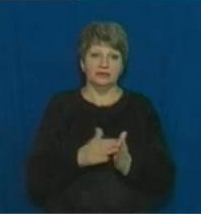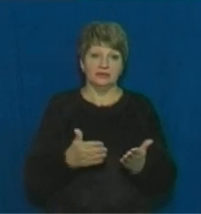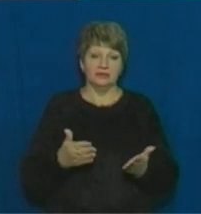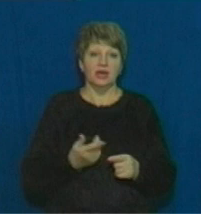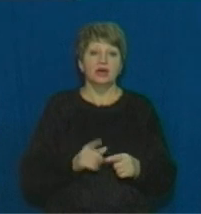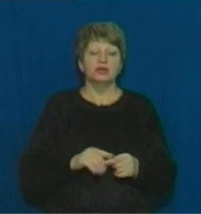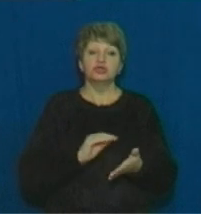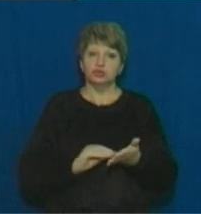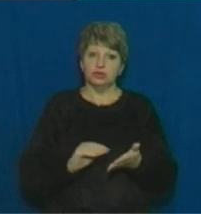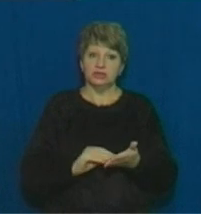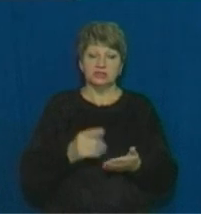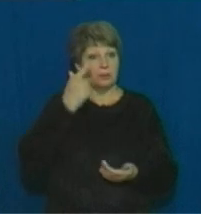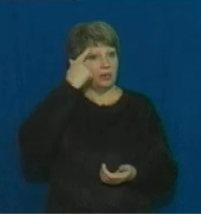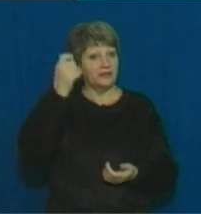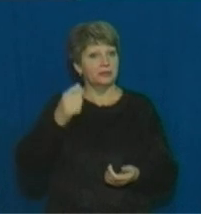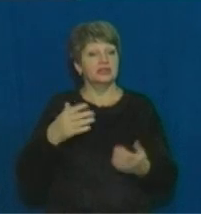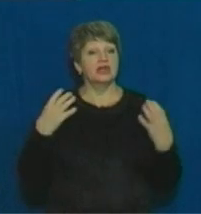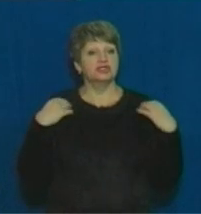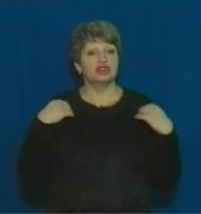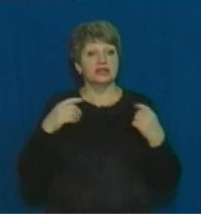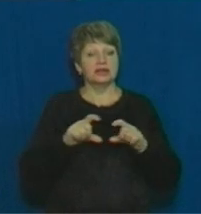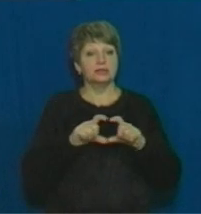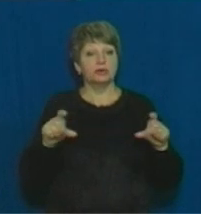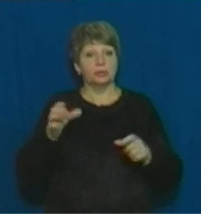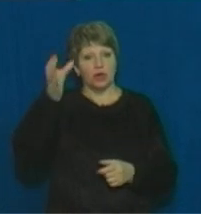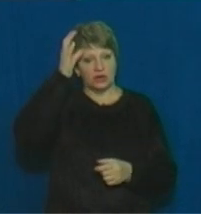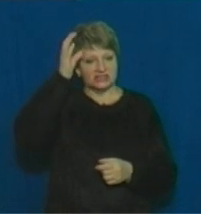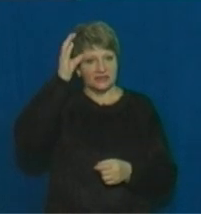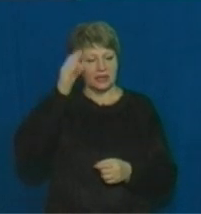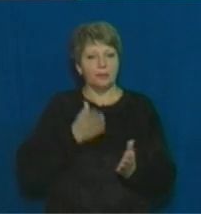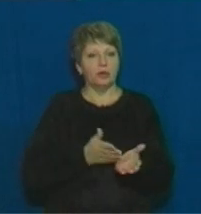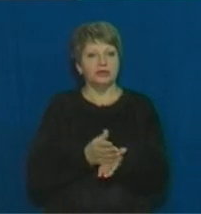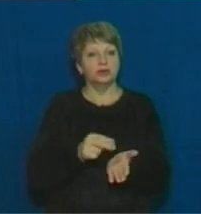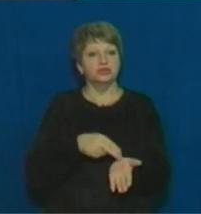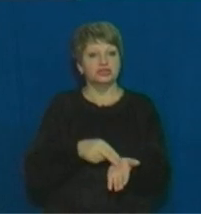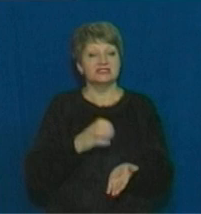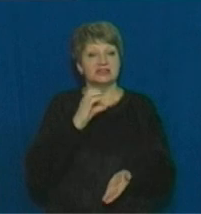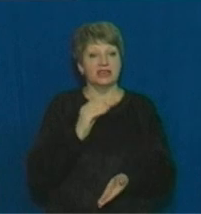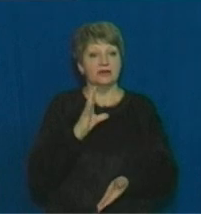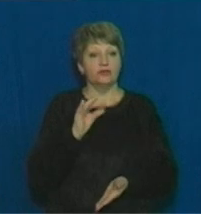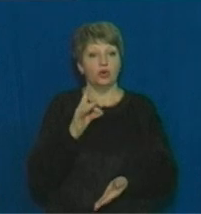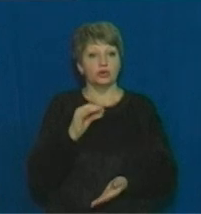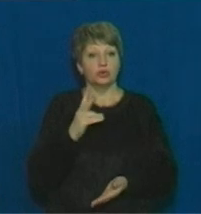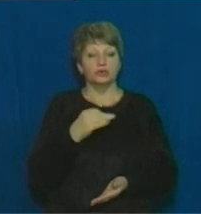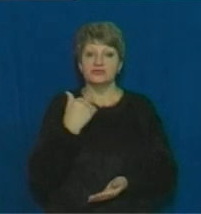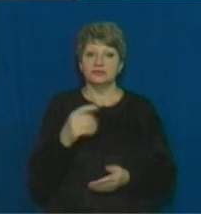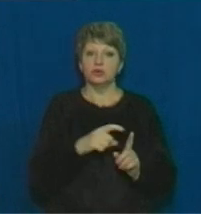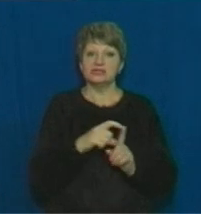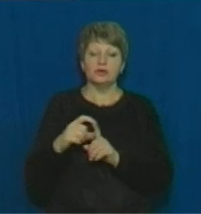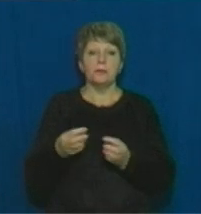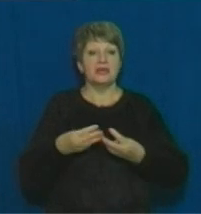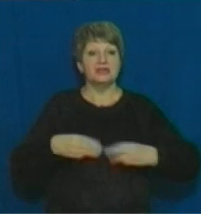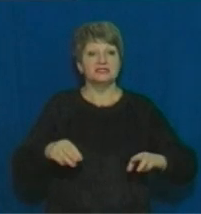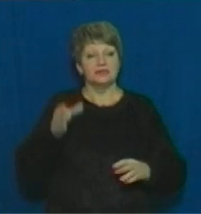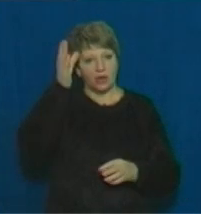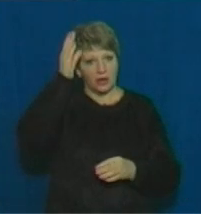журналістам Суспільного повідомив начальник Департаменту освіти та гуманітарної політики Черкас Сергій Воронов. З його слів, Міністерстві